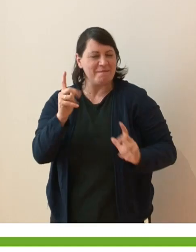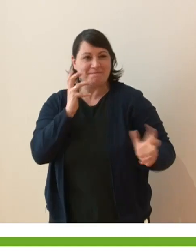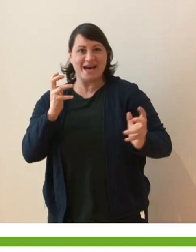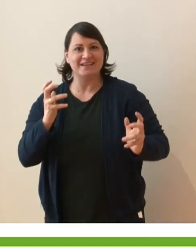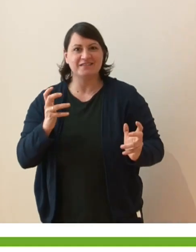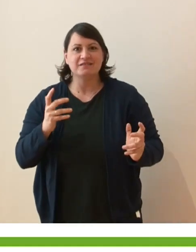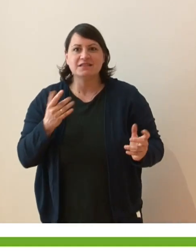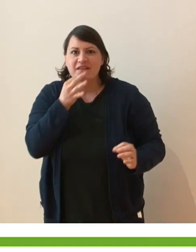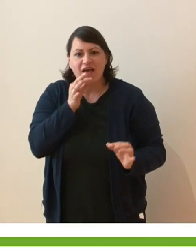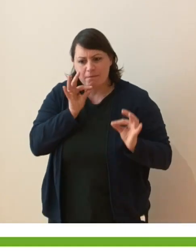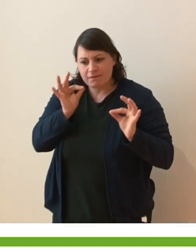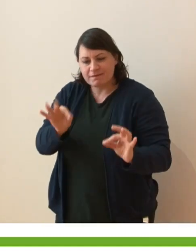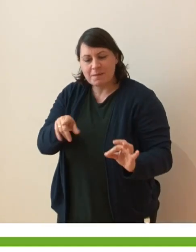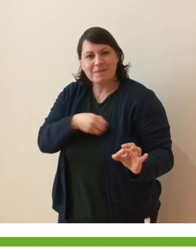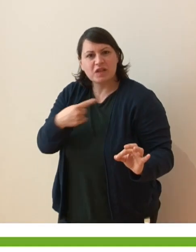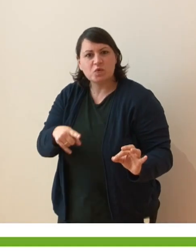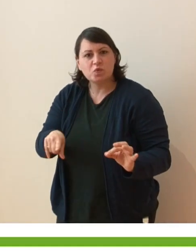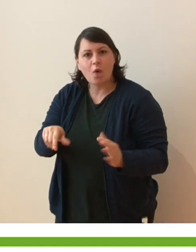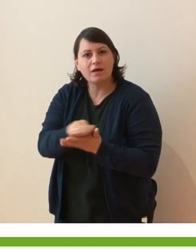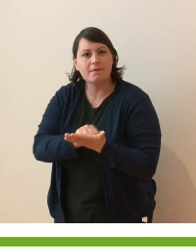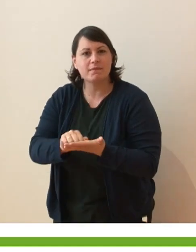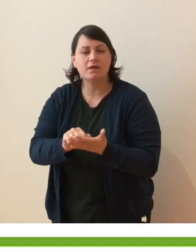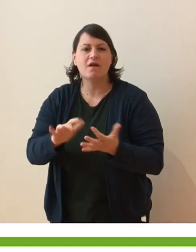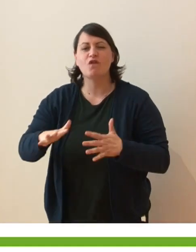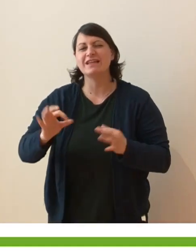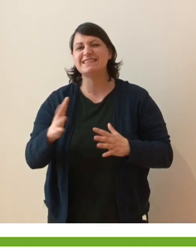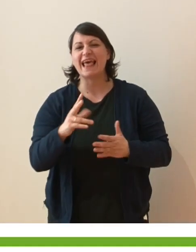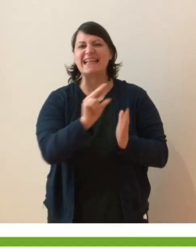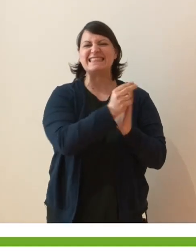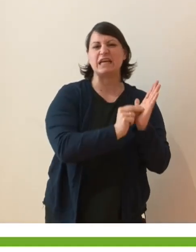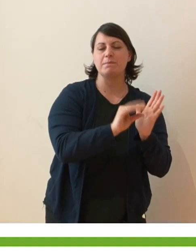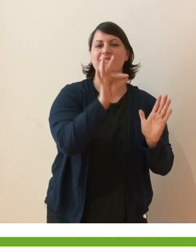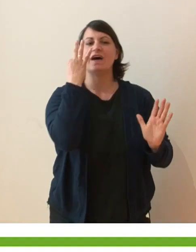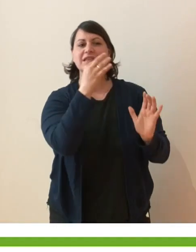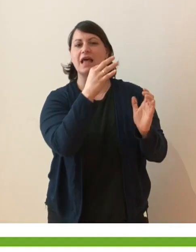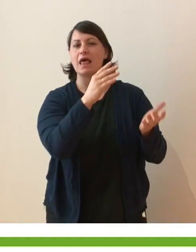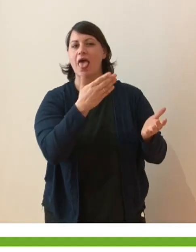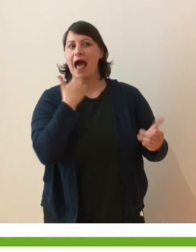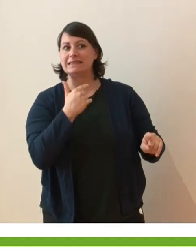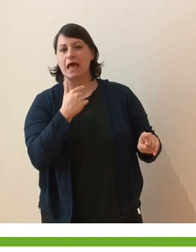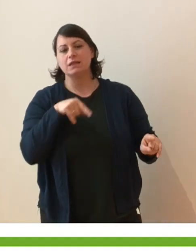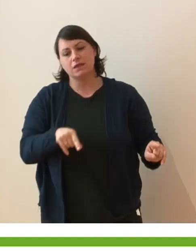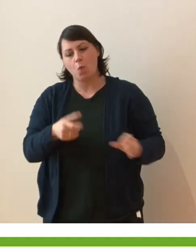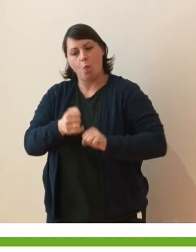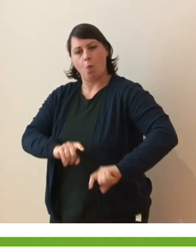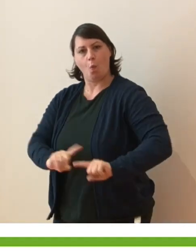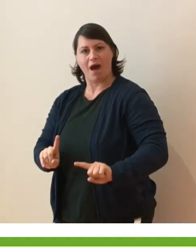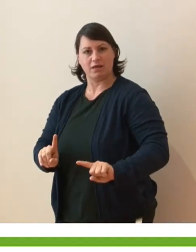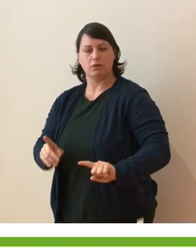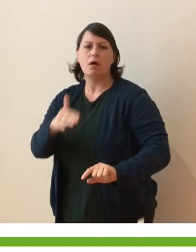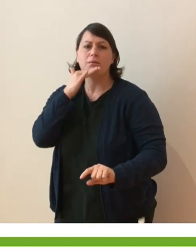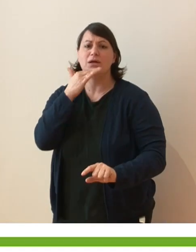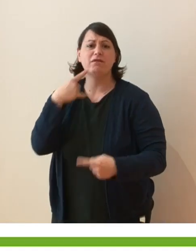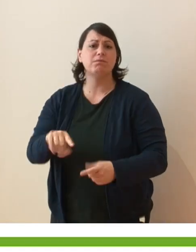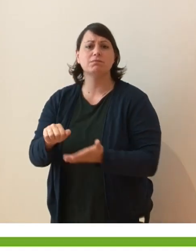Se non ci fossero stati gli iscrivi e i farisei quasi non l'avrebbe neanche guarito. È perché loro sono increduli che salta fuori il